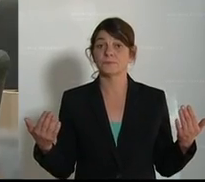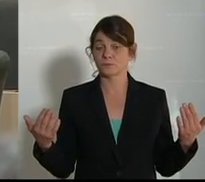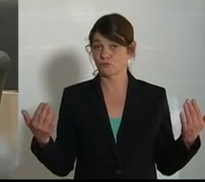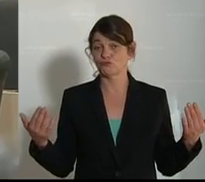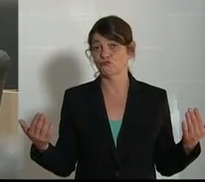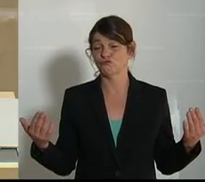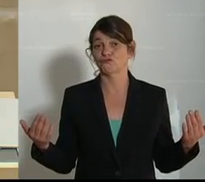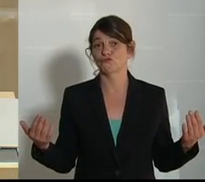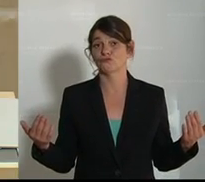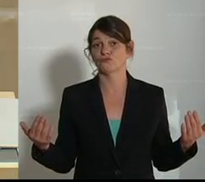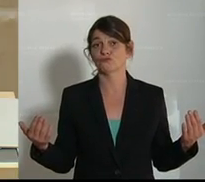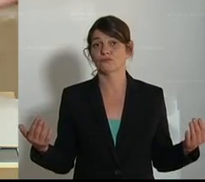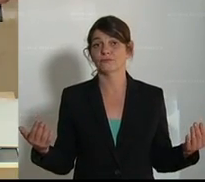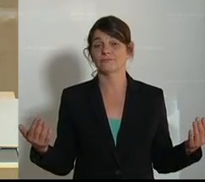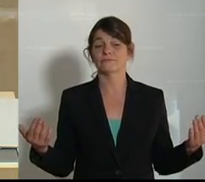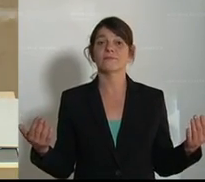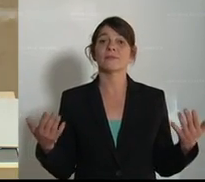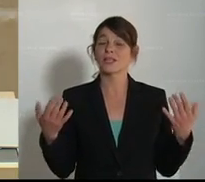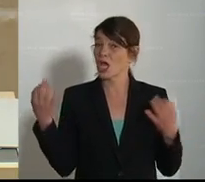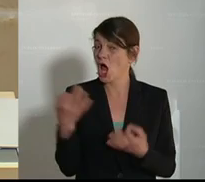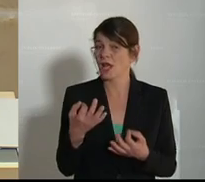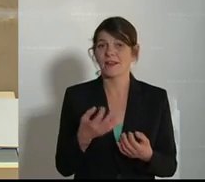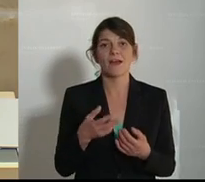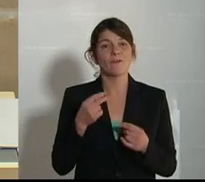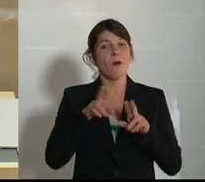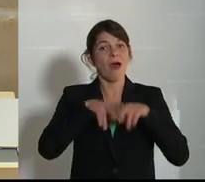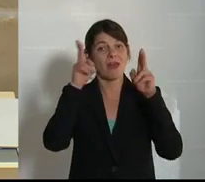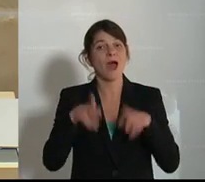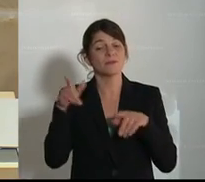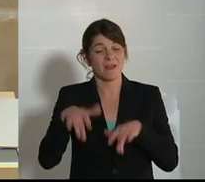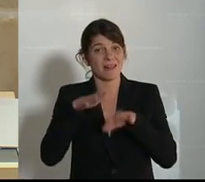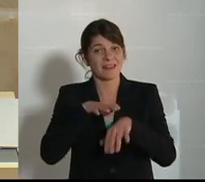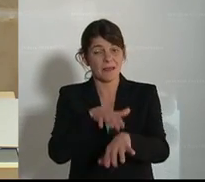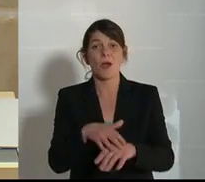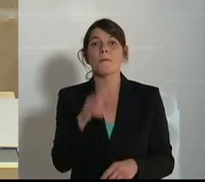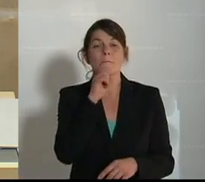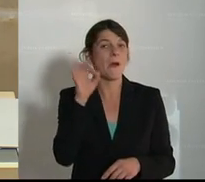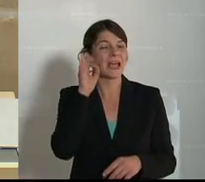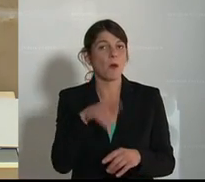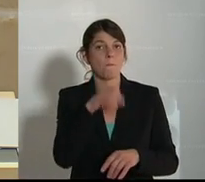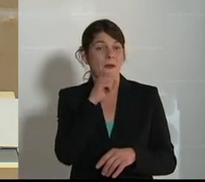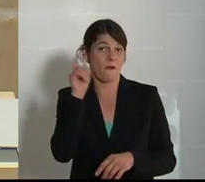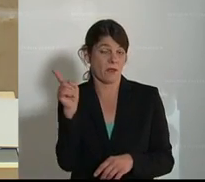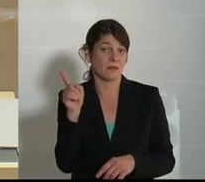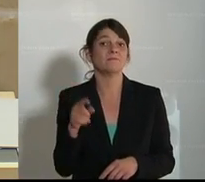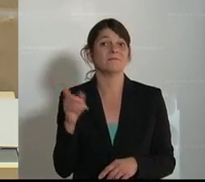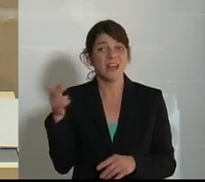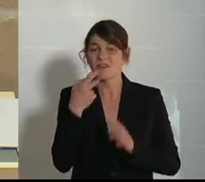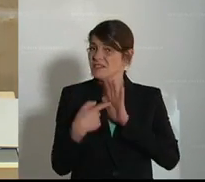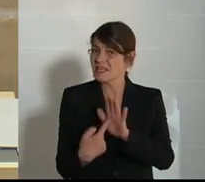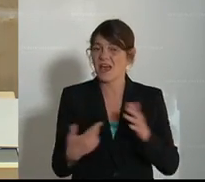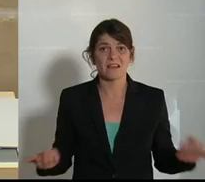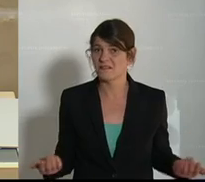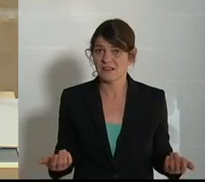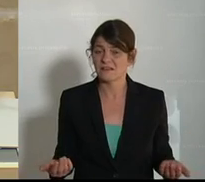Es ist heute vorm Rathaus eine Demo von Bäuerinnen und Bauern, die darauf hinweisen, wie